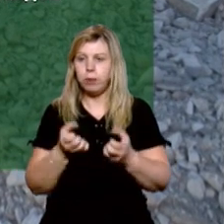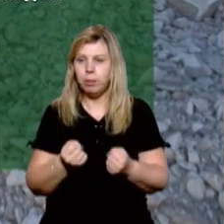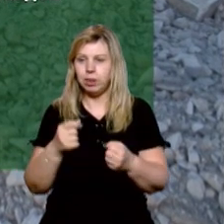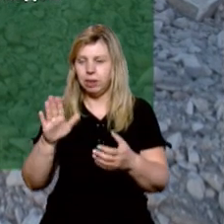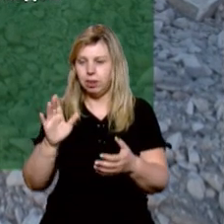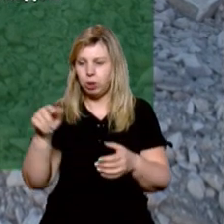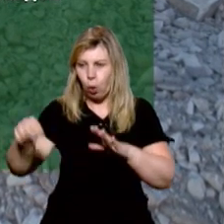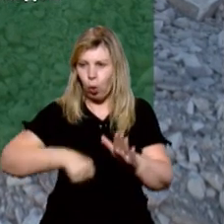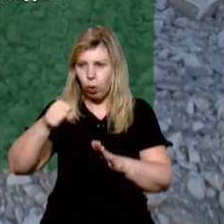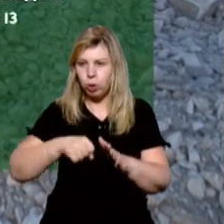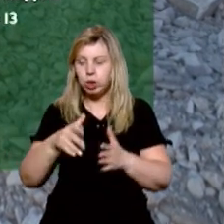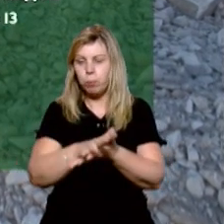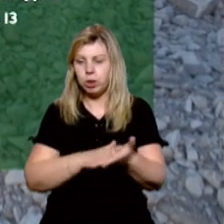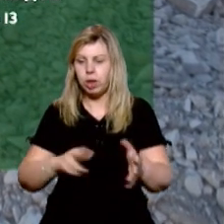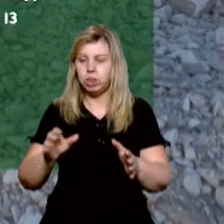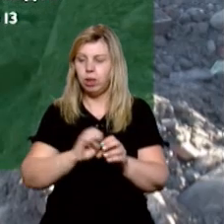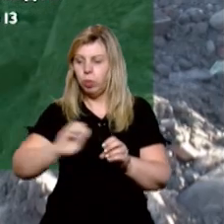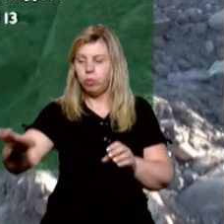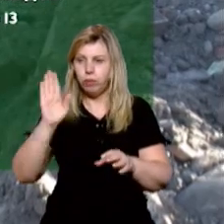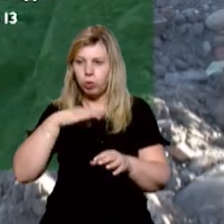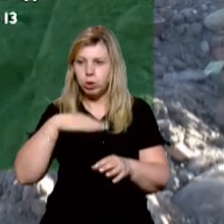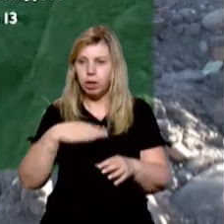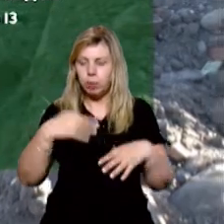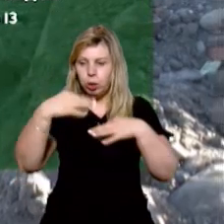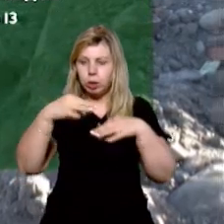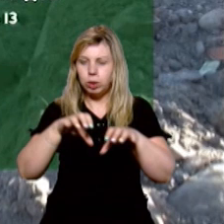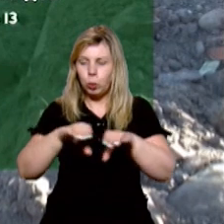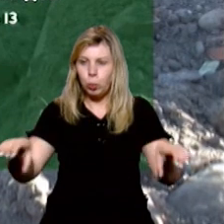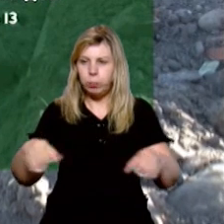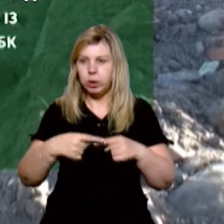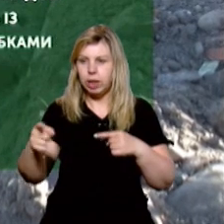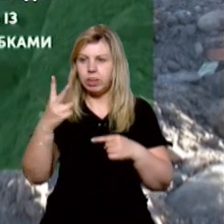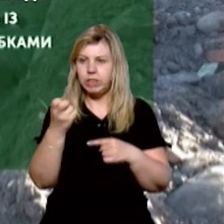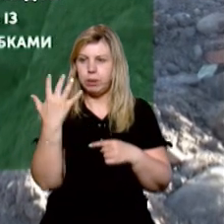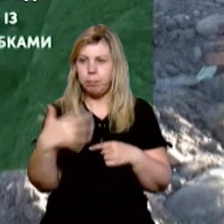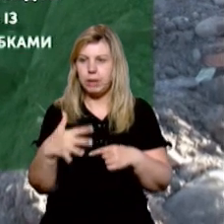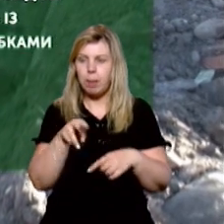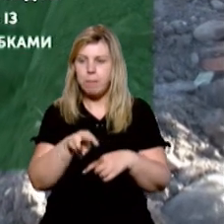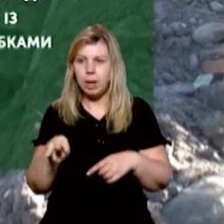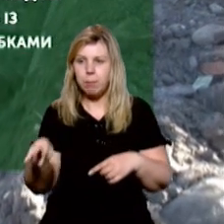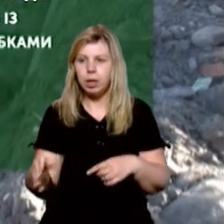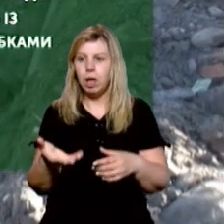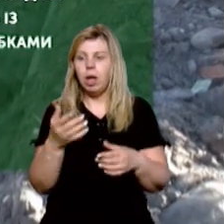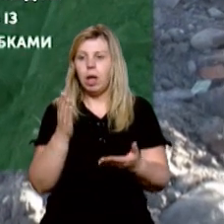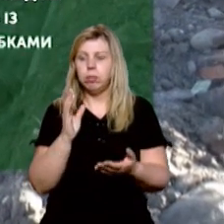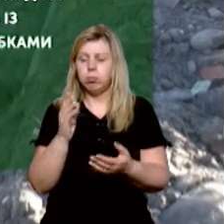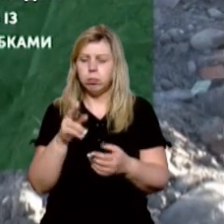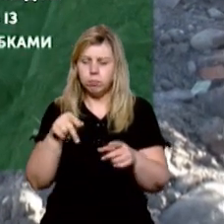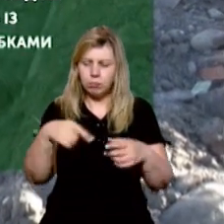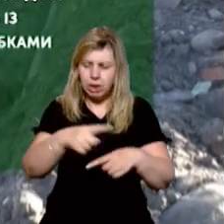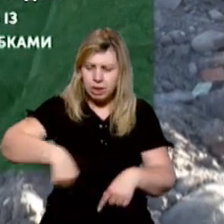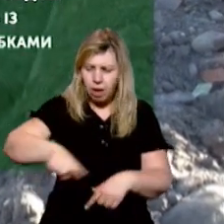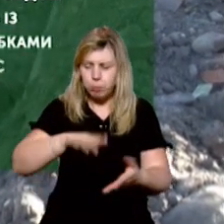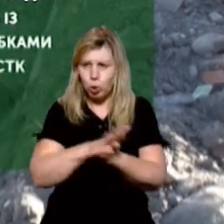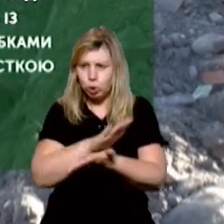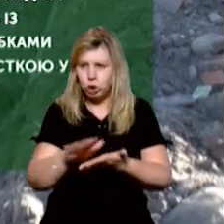трьохсекційний колодязь із подальшим відведенням води поліетиленовими трубками діаметром 250 міліметрів, віснуючі кювети з